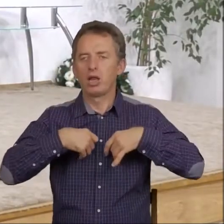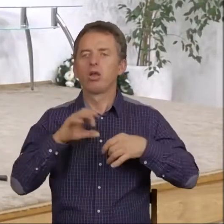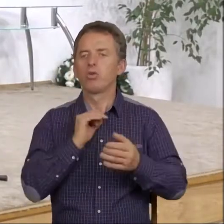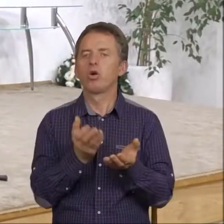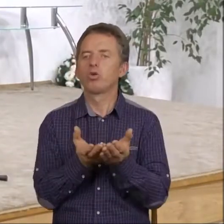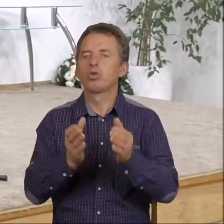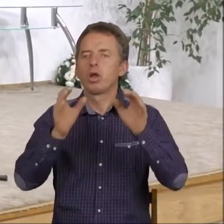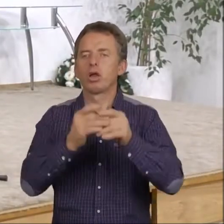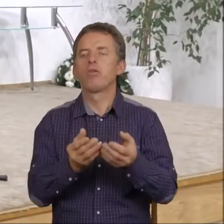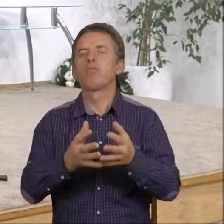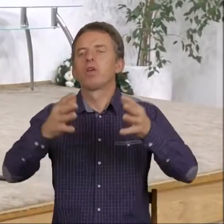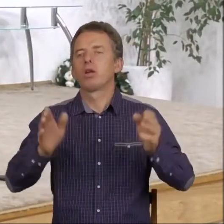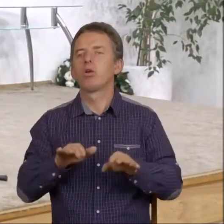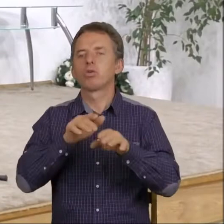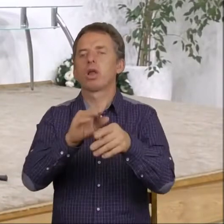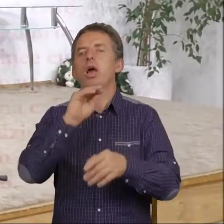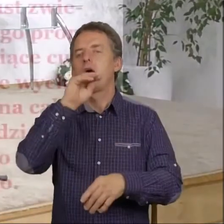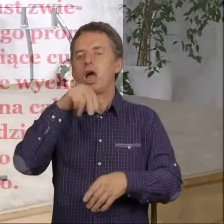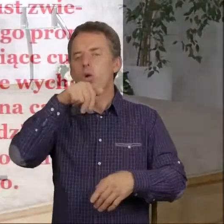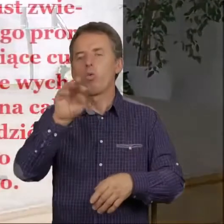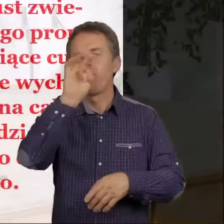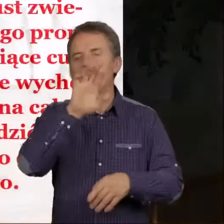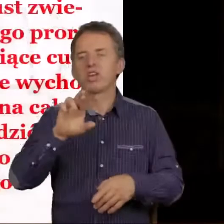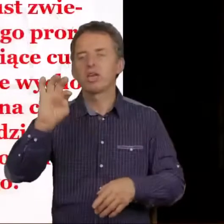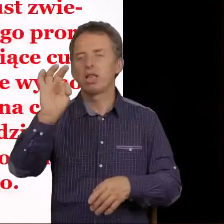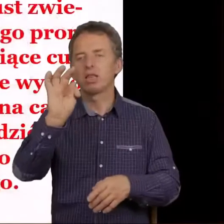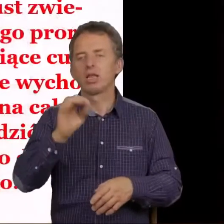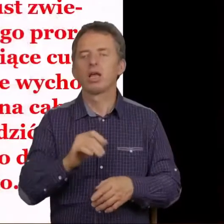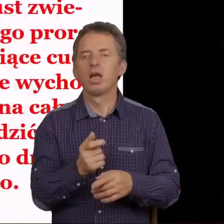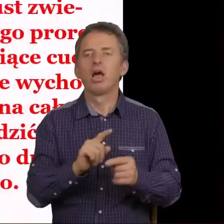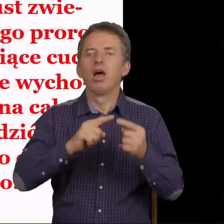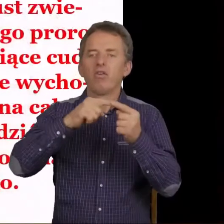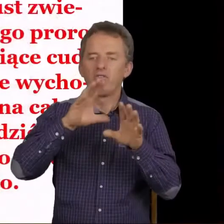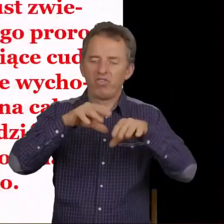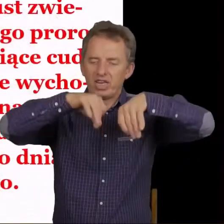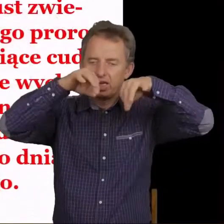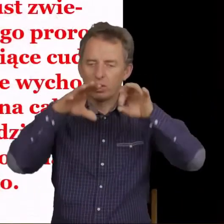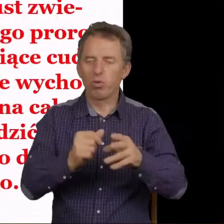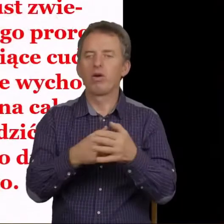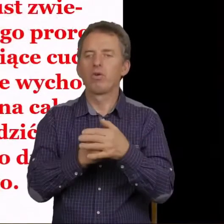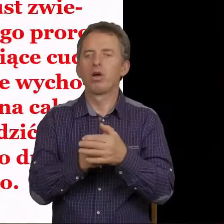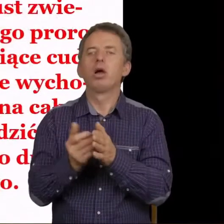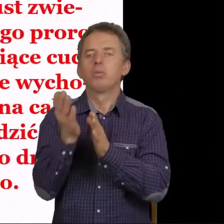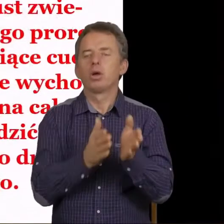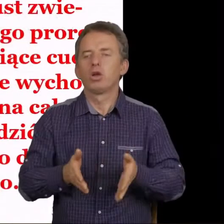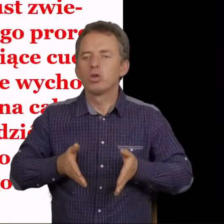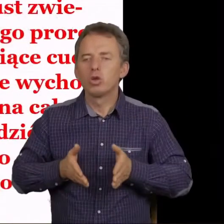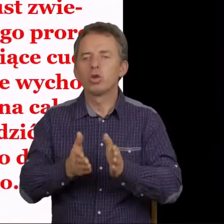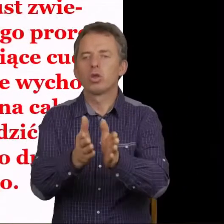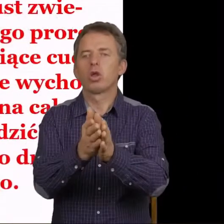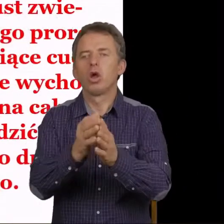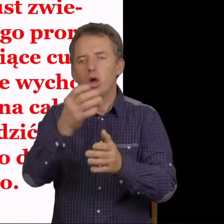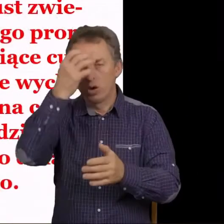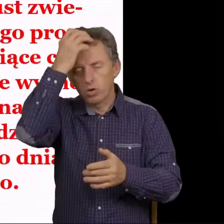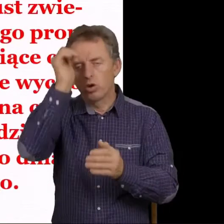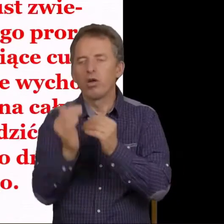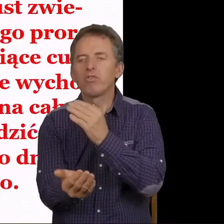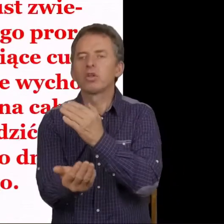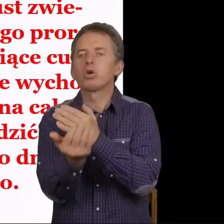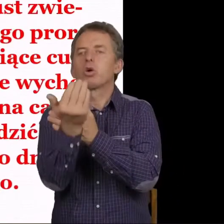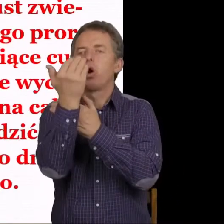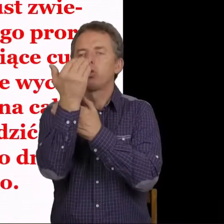czaszę na wielką rzekę Eufrat i wyschła jej woda, aby przygotować drogę królom od wschodu